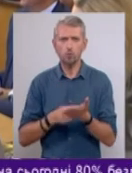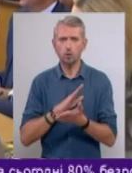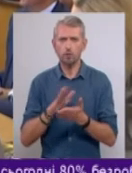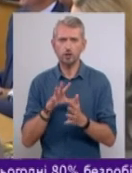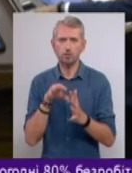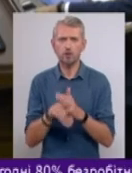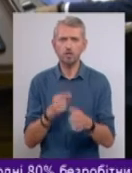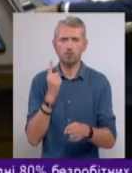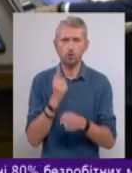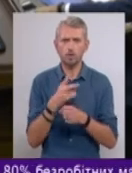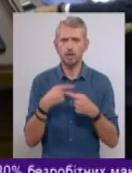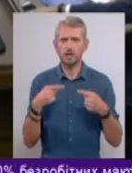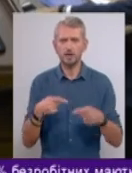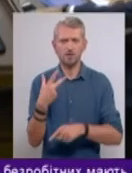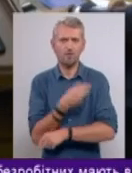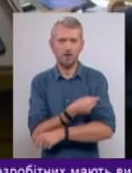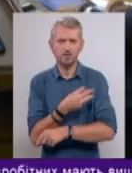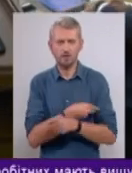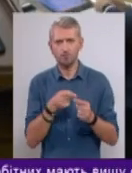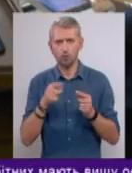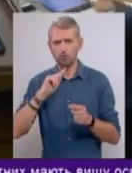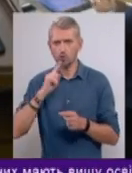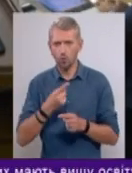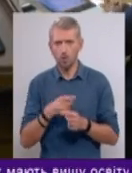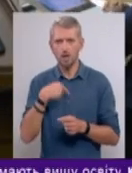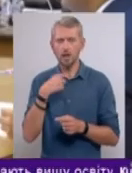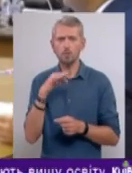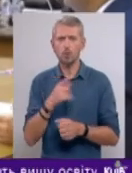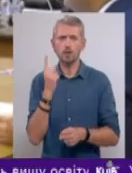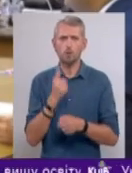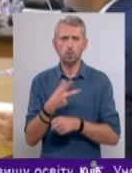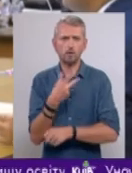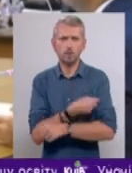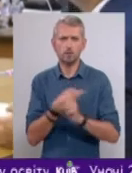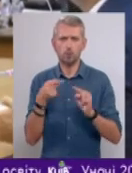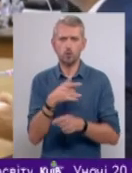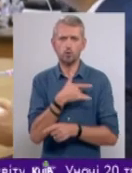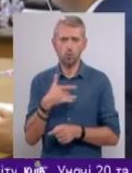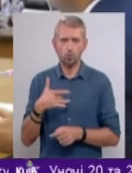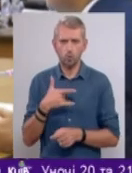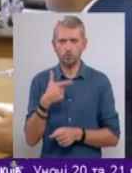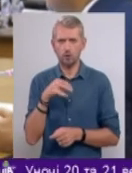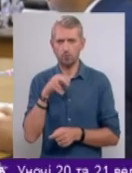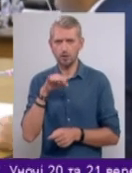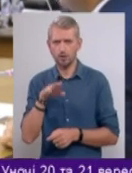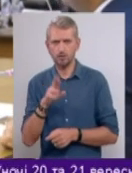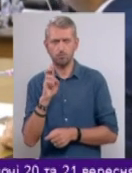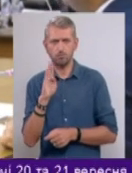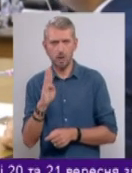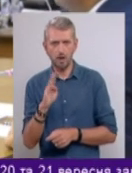запровадження заборони на різні вакцини упродовж року. Йдеться про заборону вакцин проти туберкульозу, гепатиту Б,